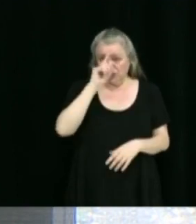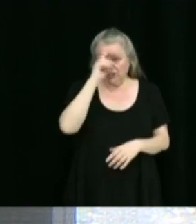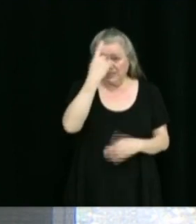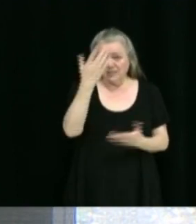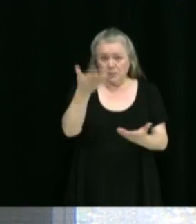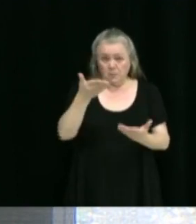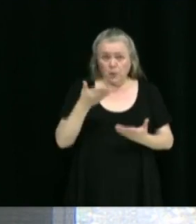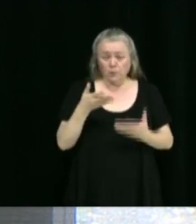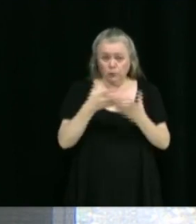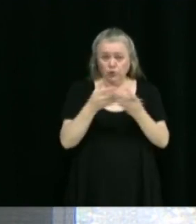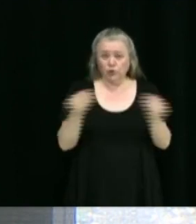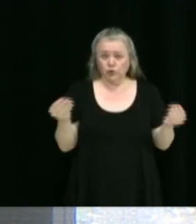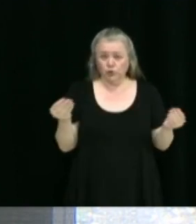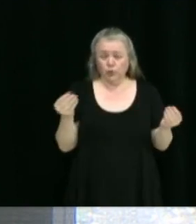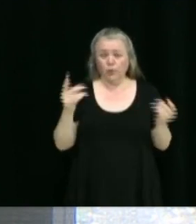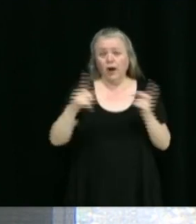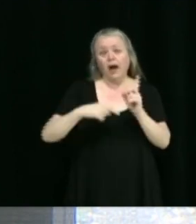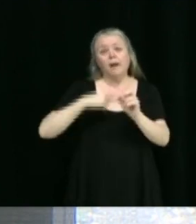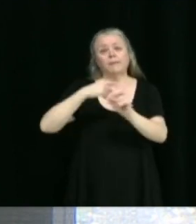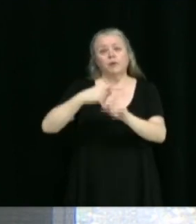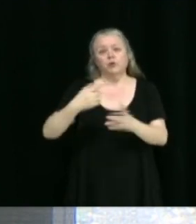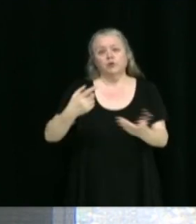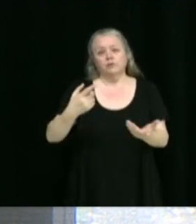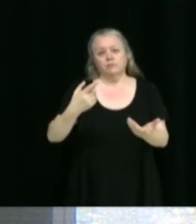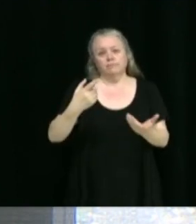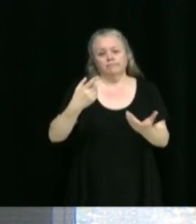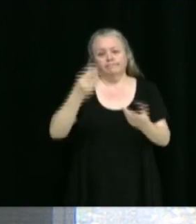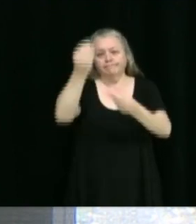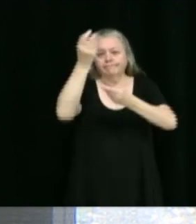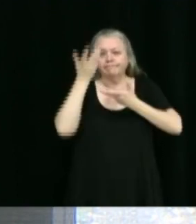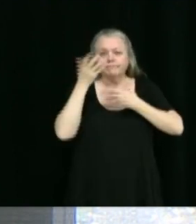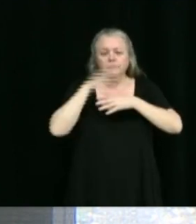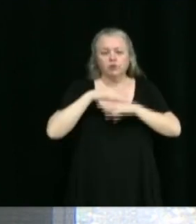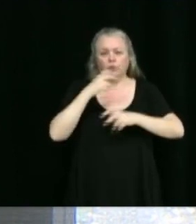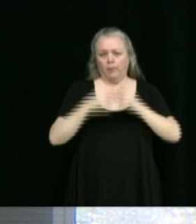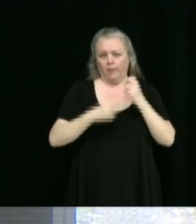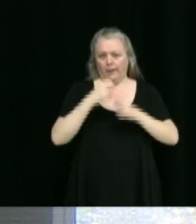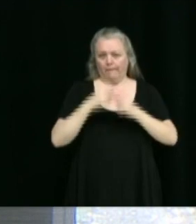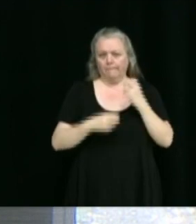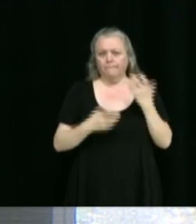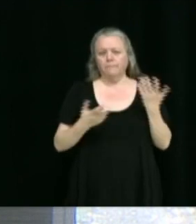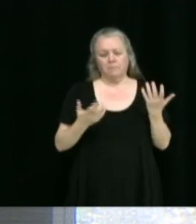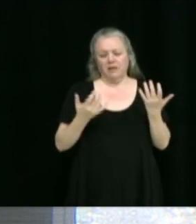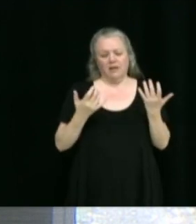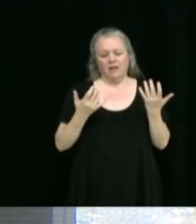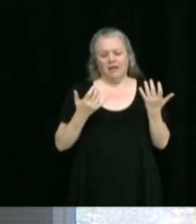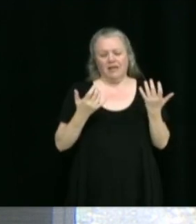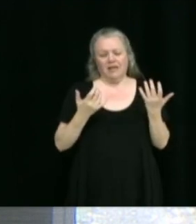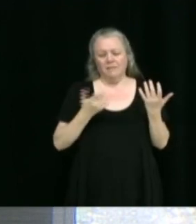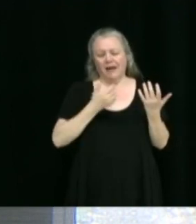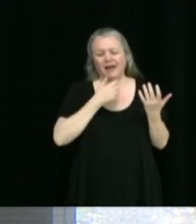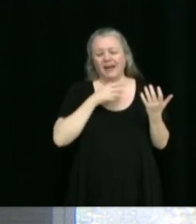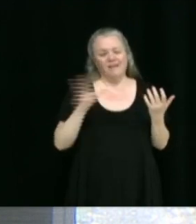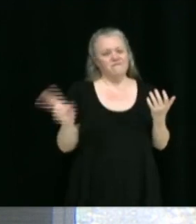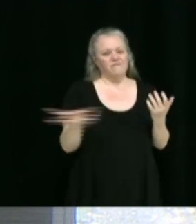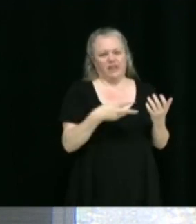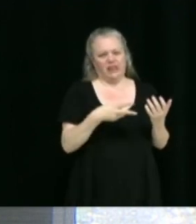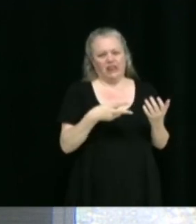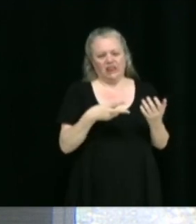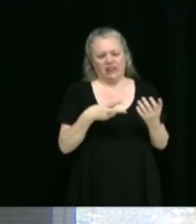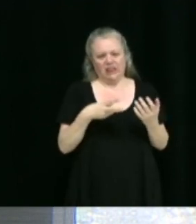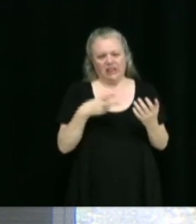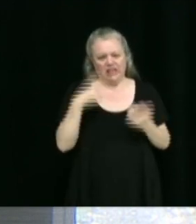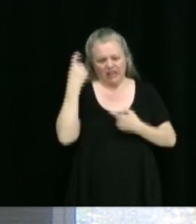proposer des solutions en plus de souligner la problématique. Donc oui, rapidement, on va s'y pencher puis on va faire le suivi avec